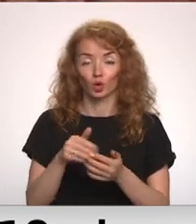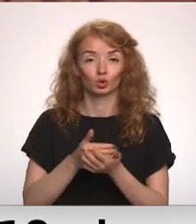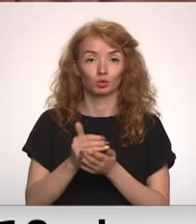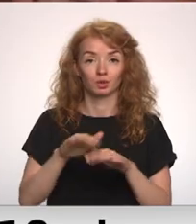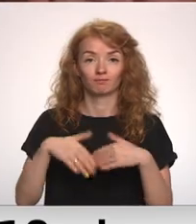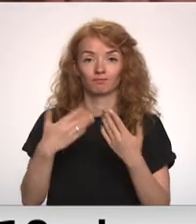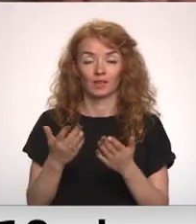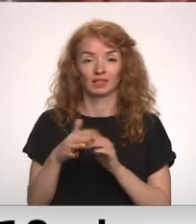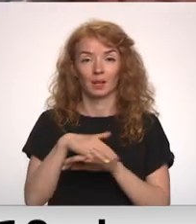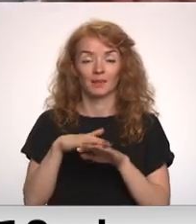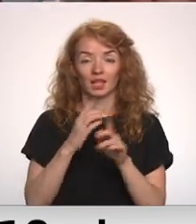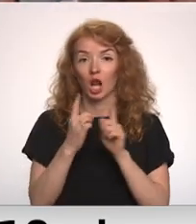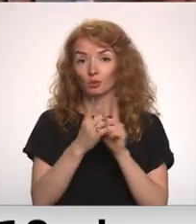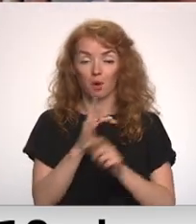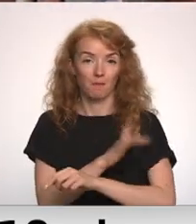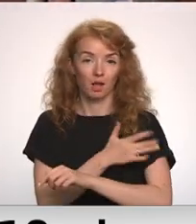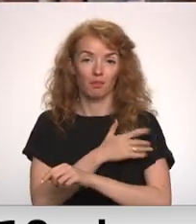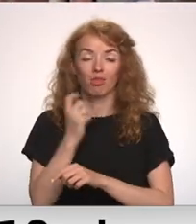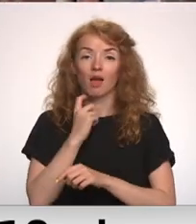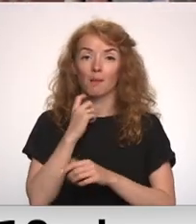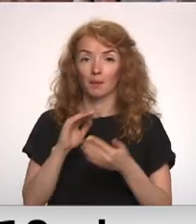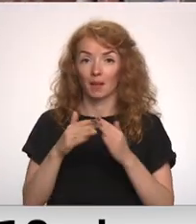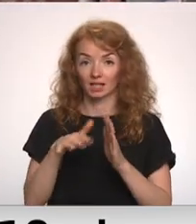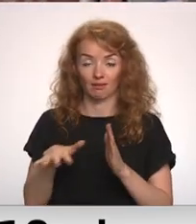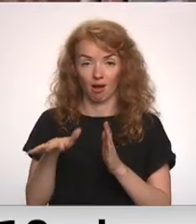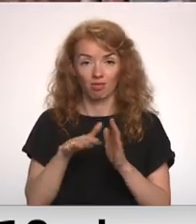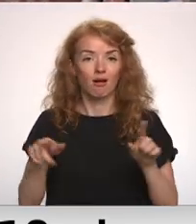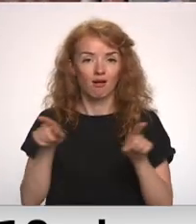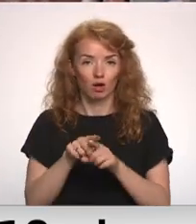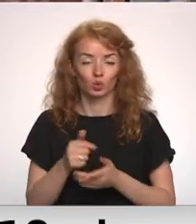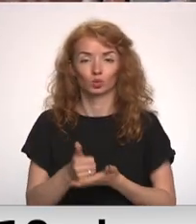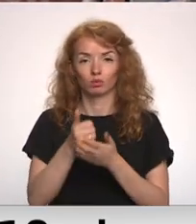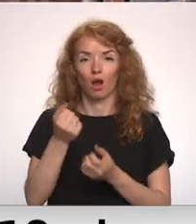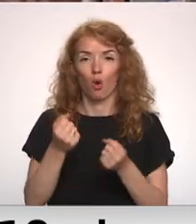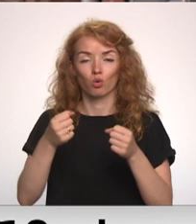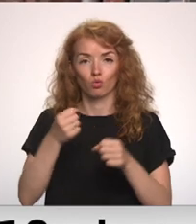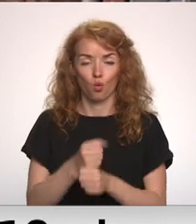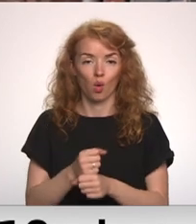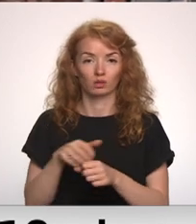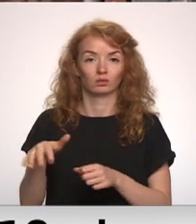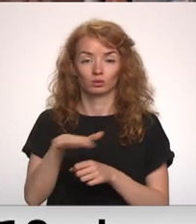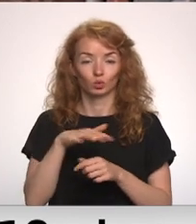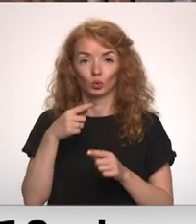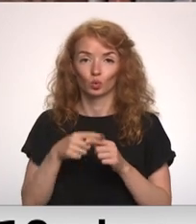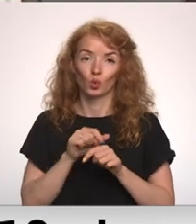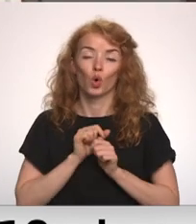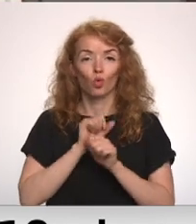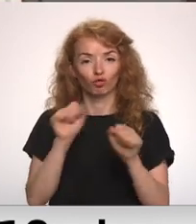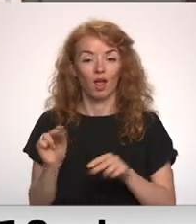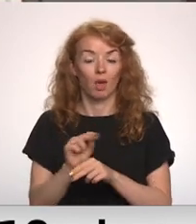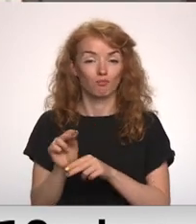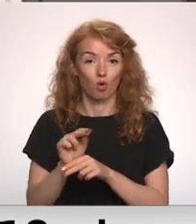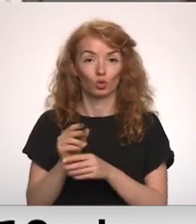sniegt sabiedriskā transporta pakalpojumus Jākapils pilsētā, tāpat uztur autovostas darbību un nodrošina remontdarbus.